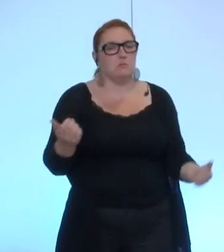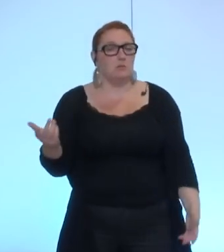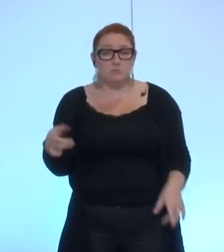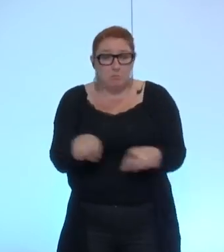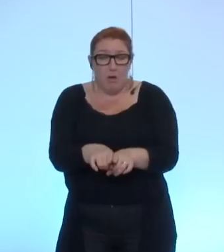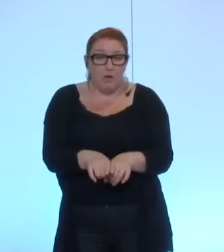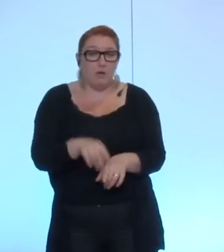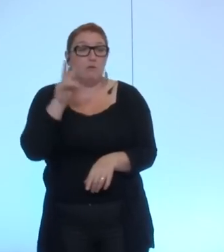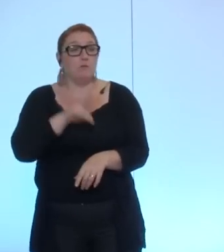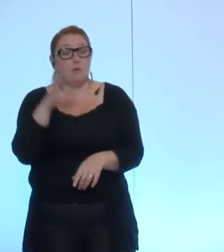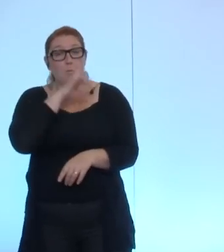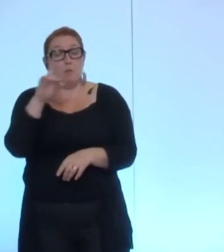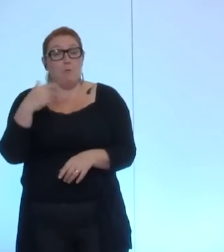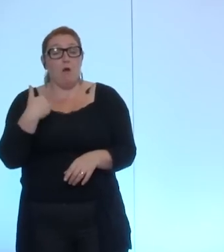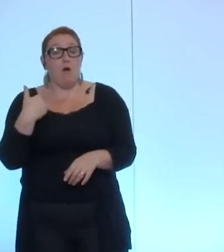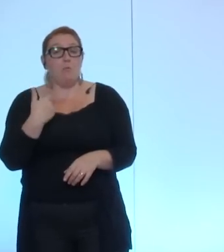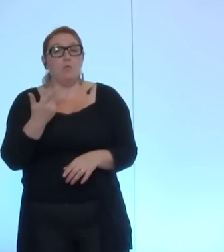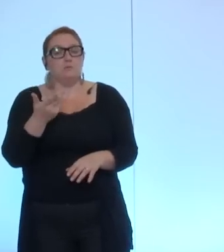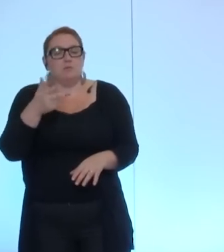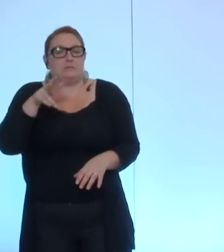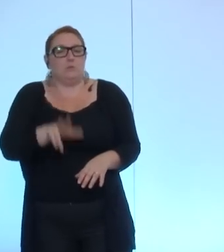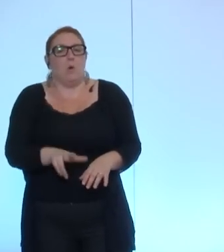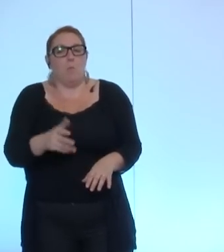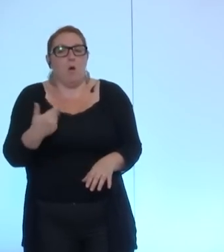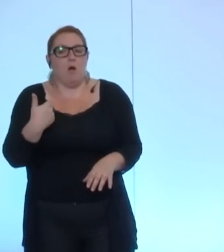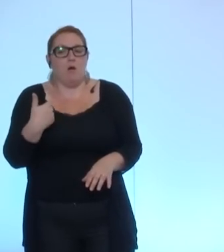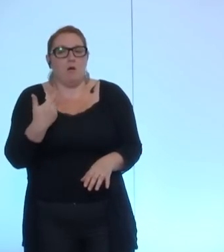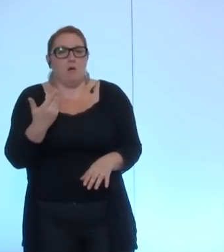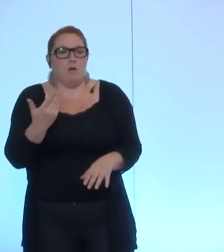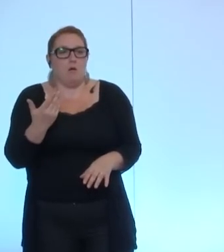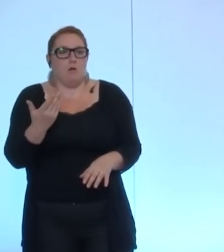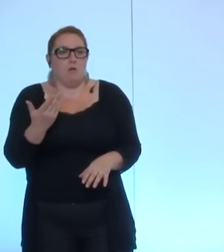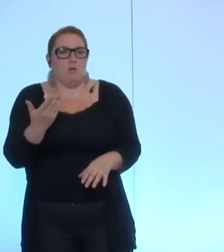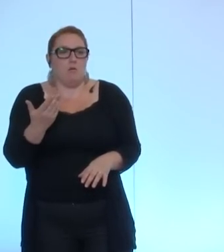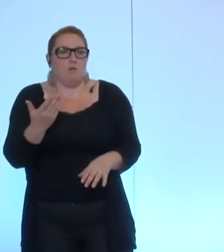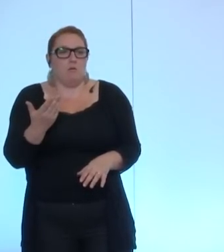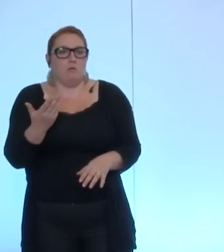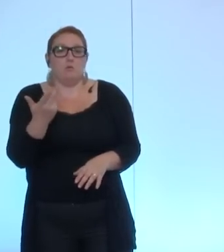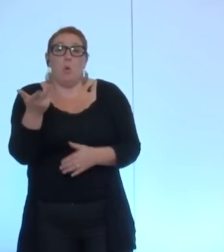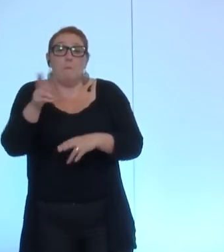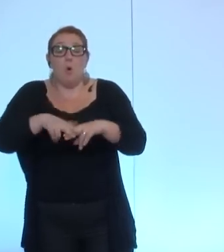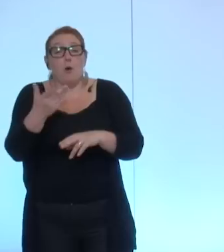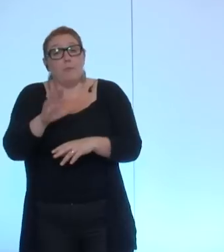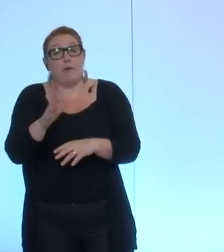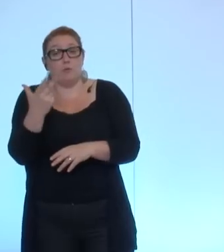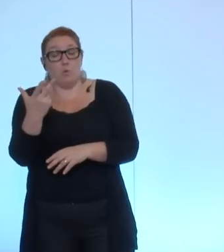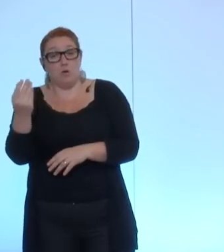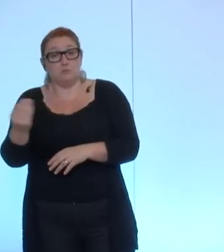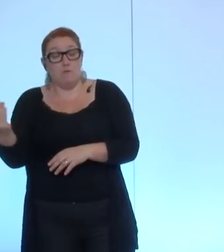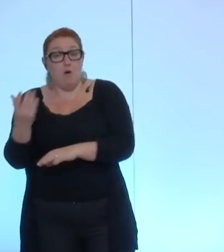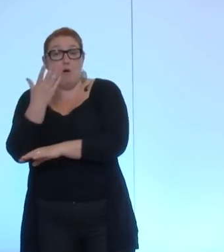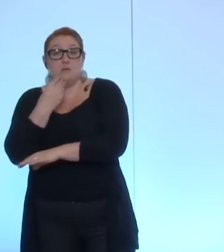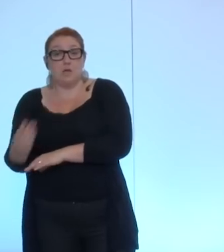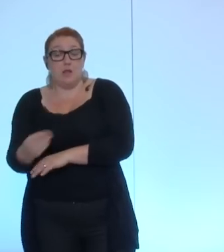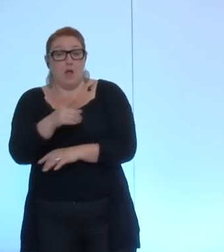'hui ce n'est jamais que trois mois mais c'est malheureusement trois gamins israéliens qui sont massacrés par des terroristes très